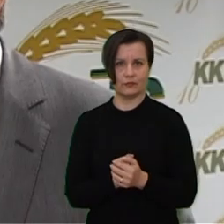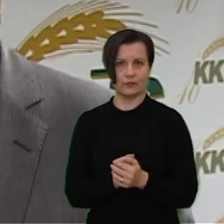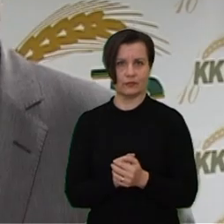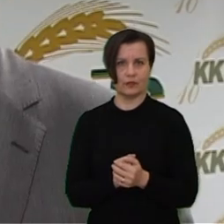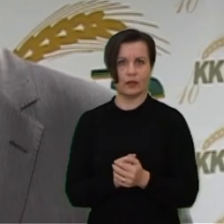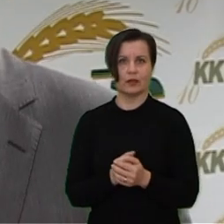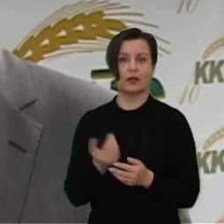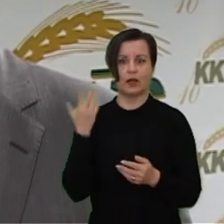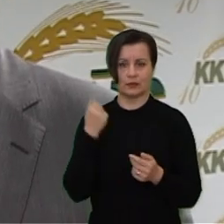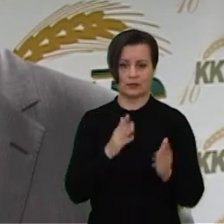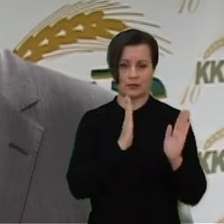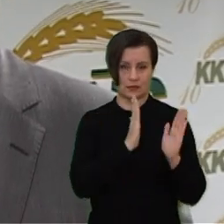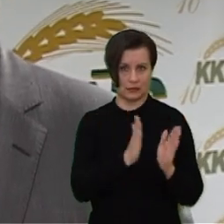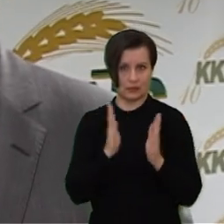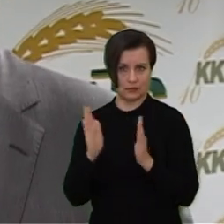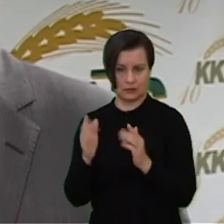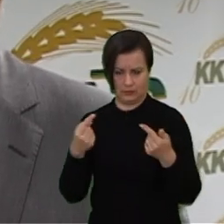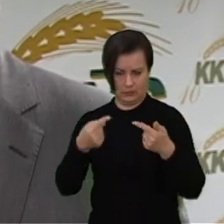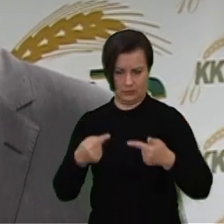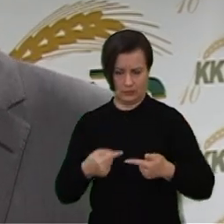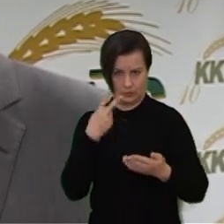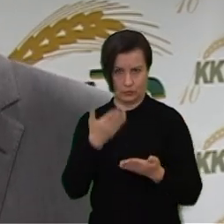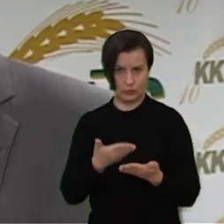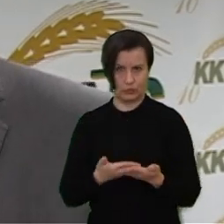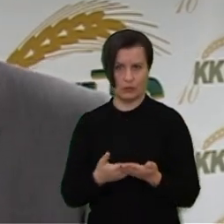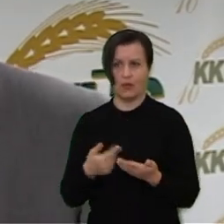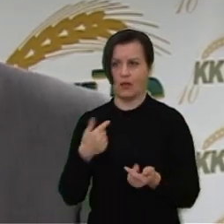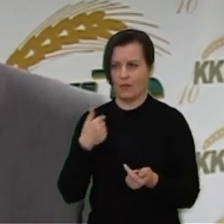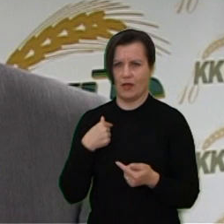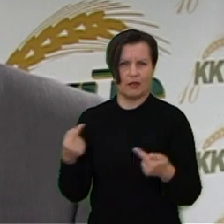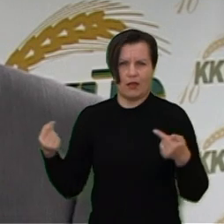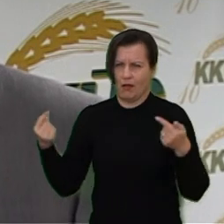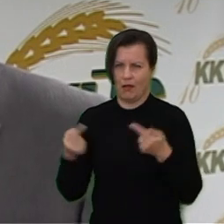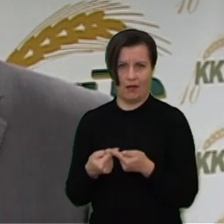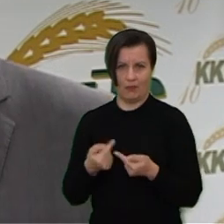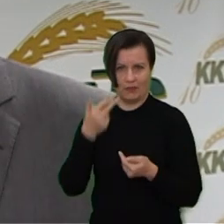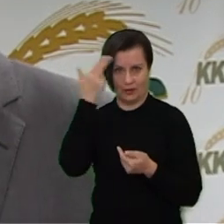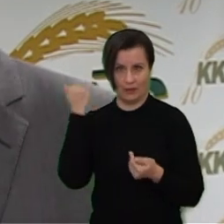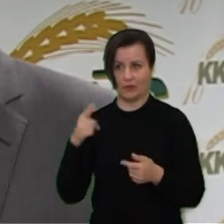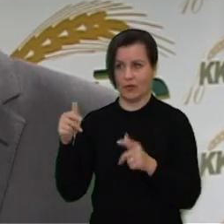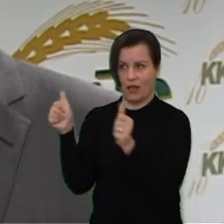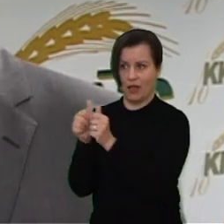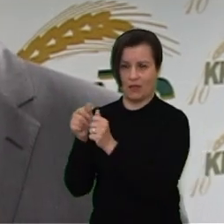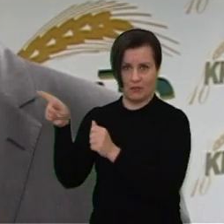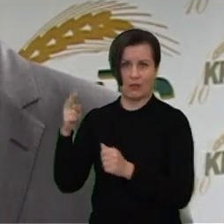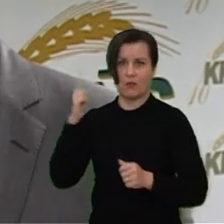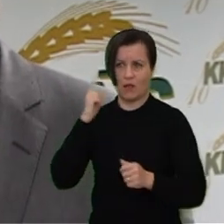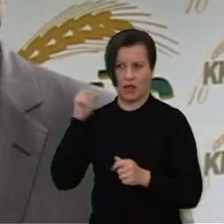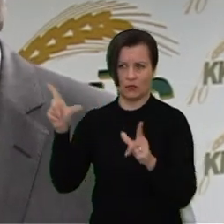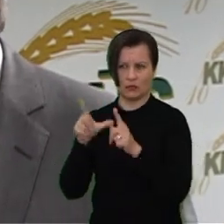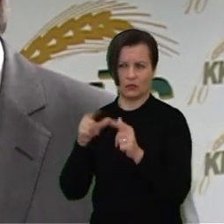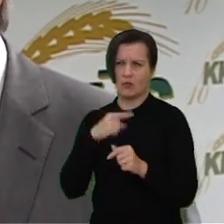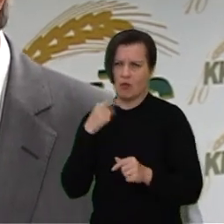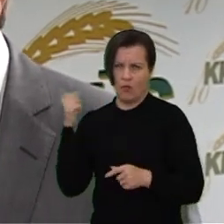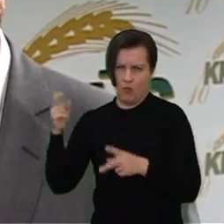tiesų, kada statistiką pasižiūrėjau, tai, sakykime, mes kaip tikri lietuvi, paskaimynus ir blogiau yra. Panevižio rajono ūkininkai